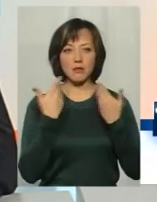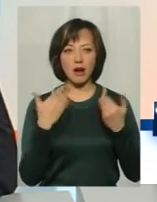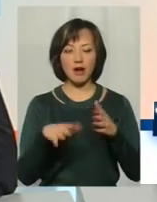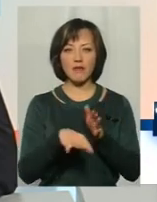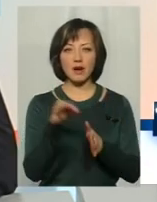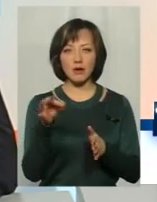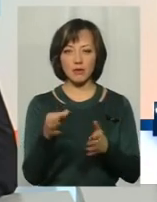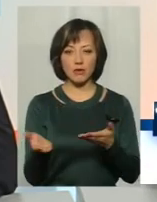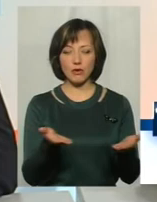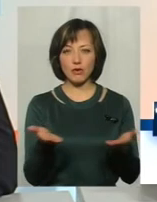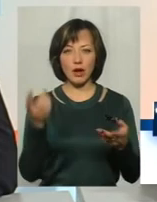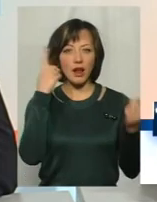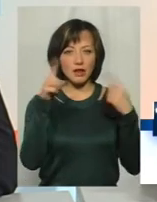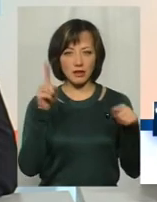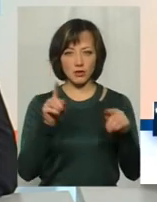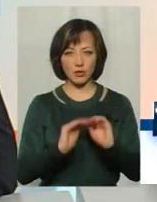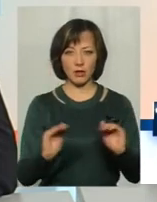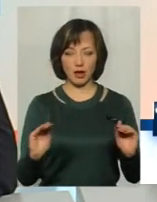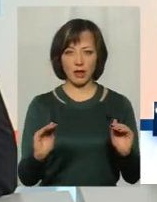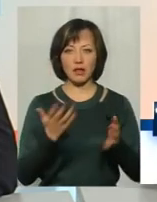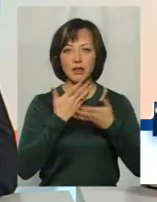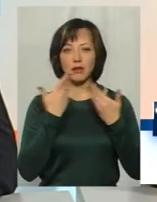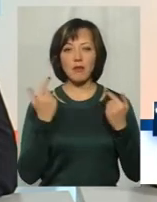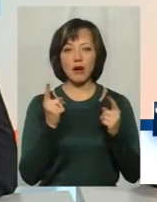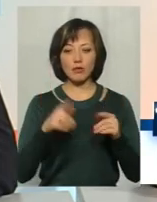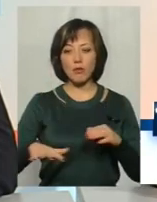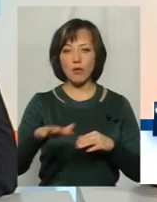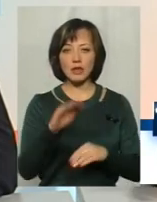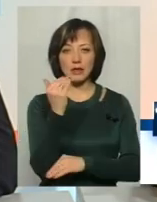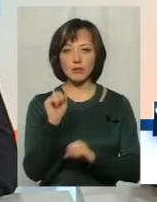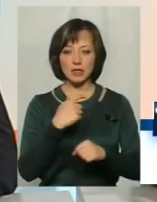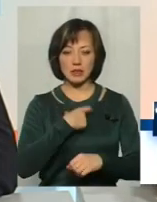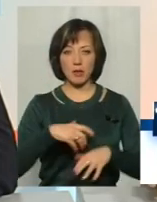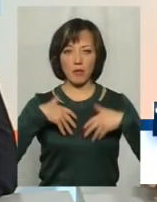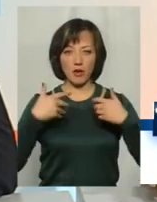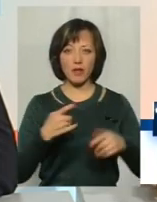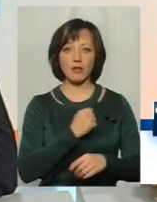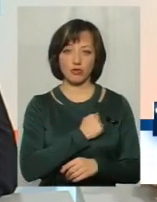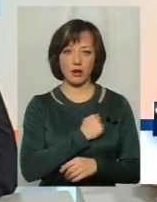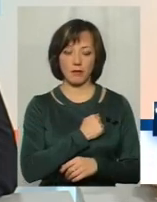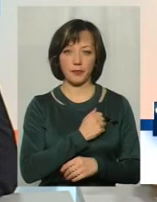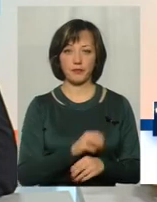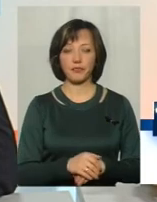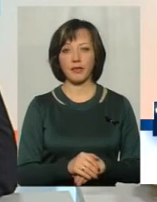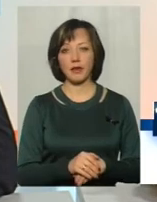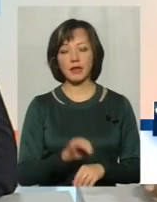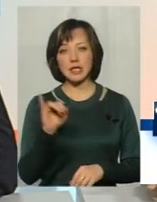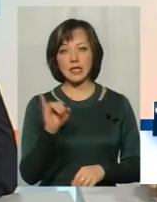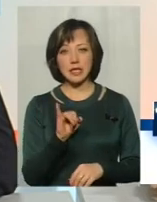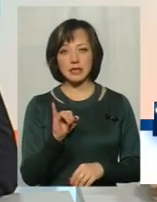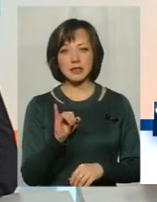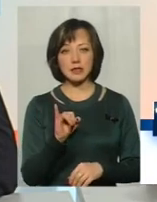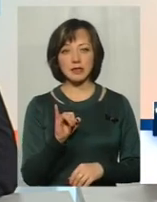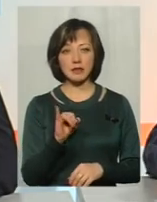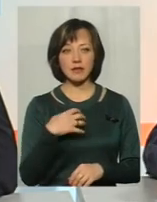вибору, креативному вибору дітей, немає того поля, де дитина може себе проявити, на жаль. І ще одна